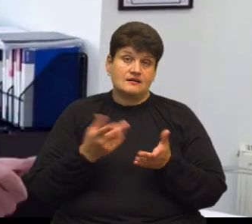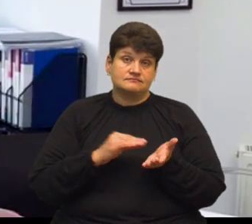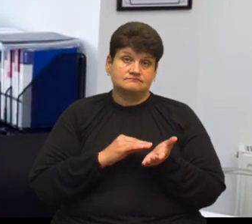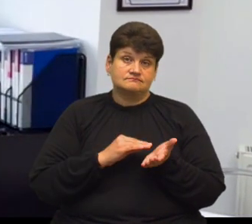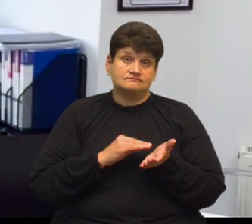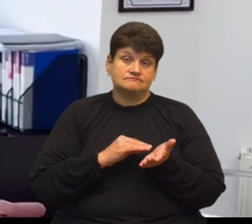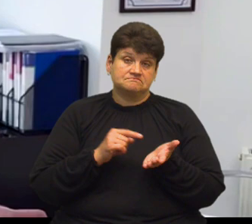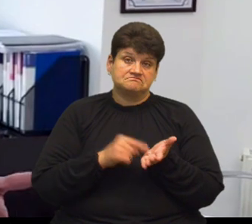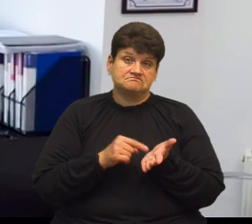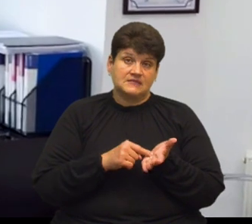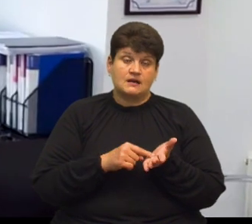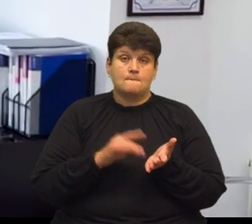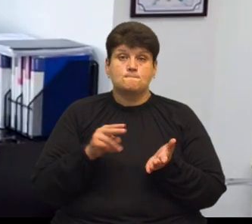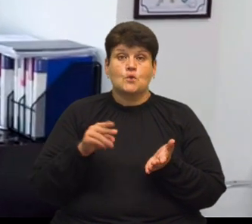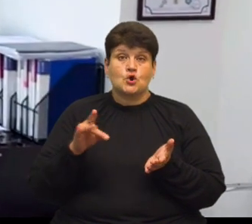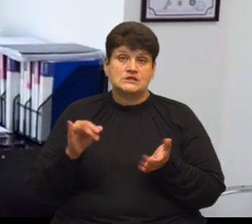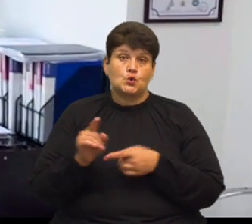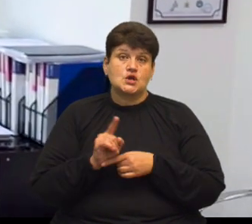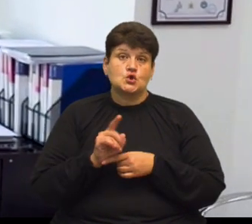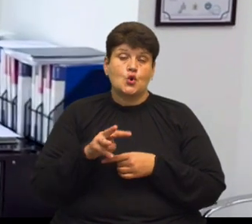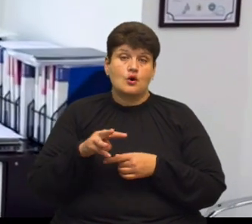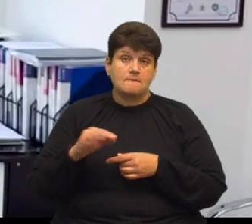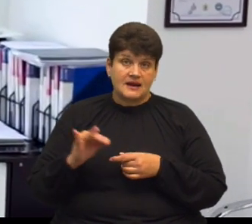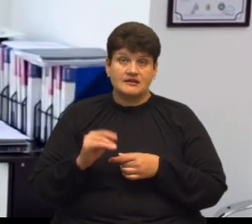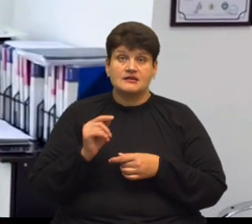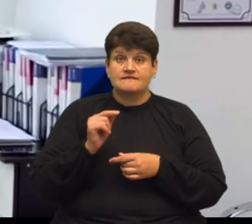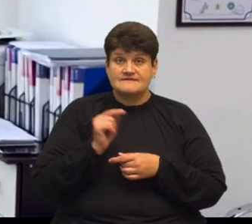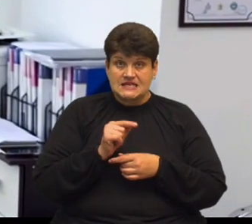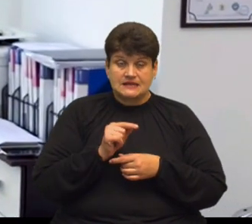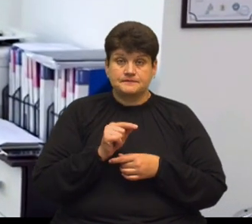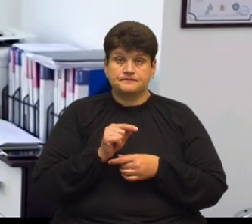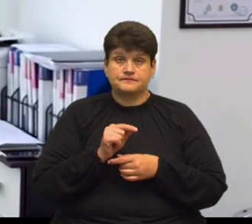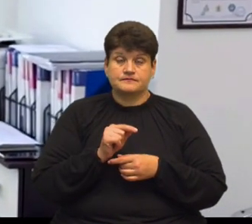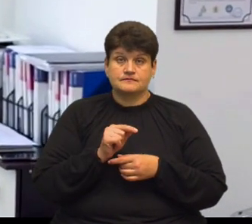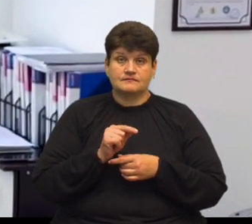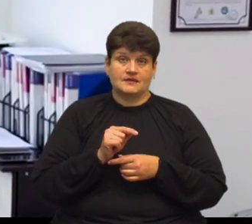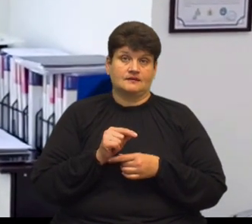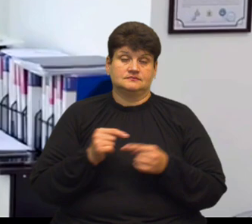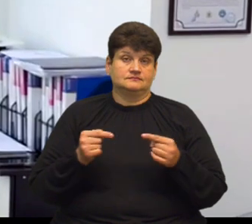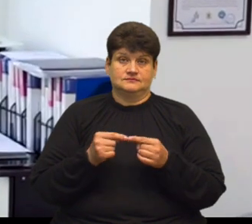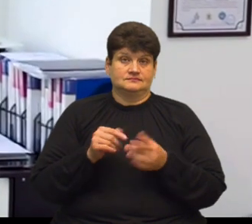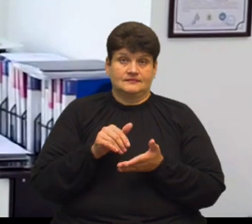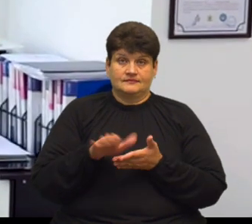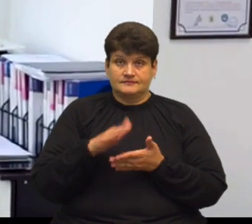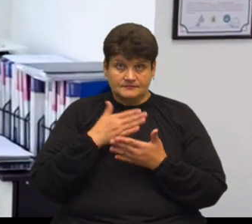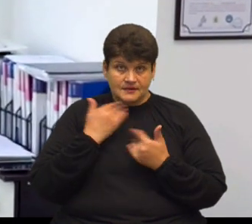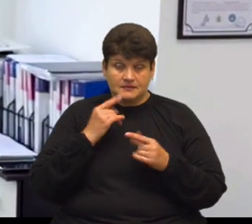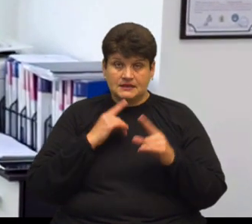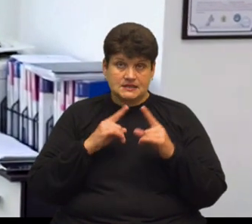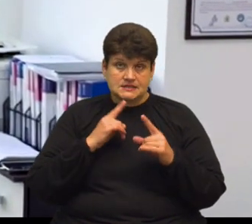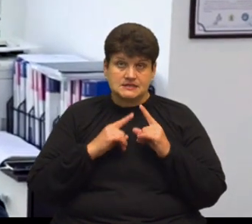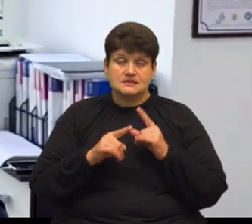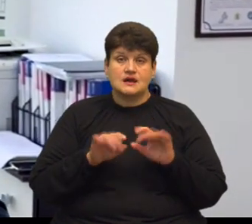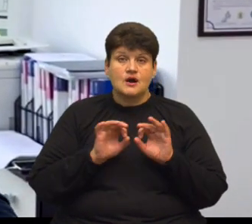регламентні і процедурні норми. Тобто він в кандидатичній формі не відмовляє їм проведені сесії, однак роз'яснює